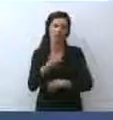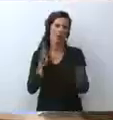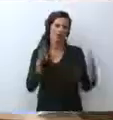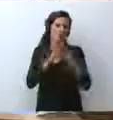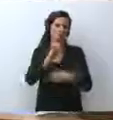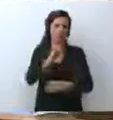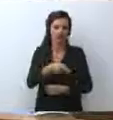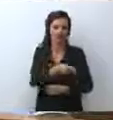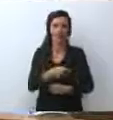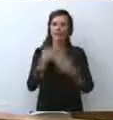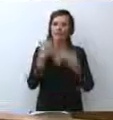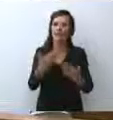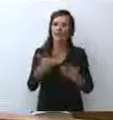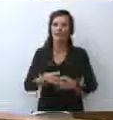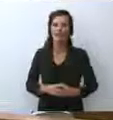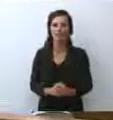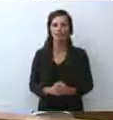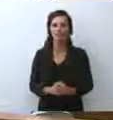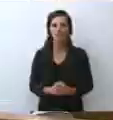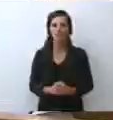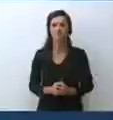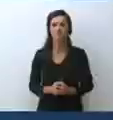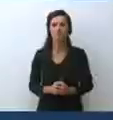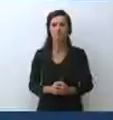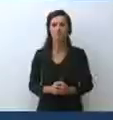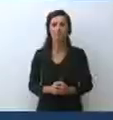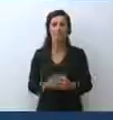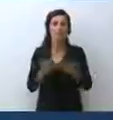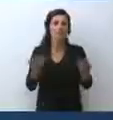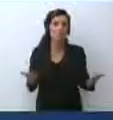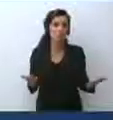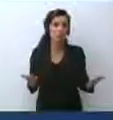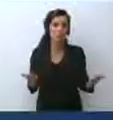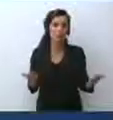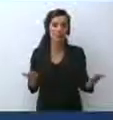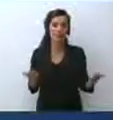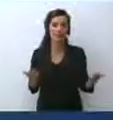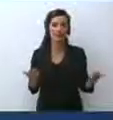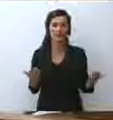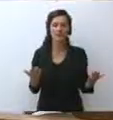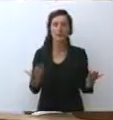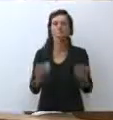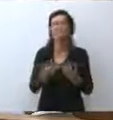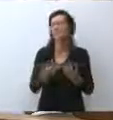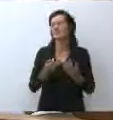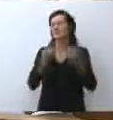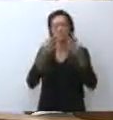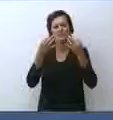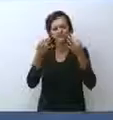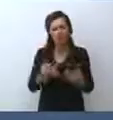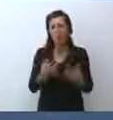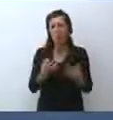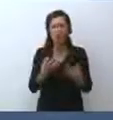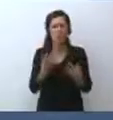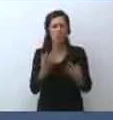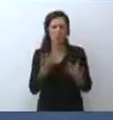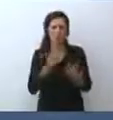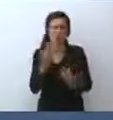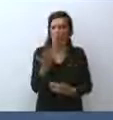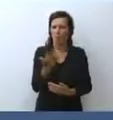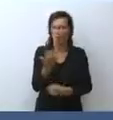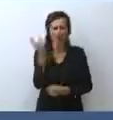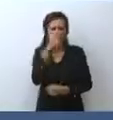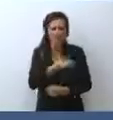Grazie. Ecco, passiamo alle domande. Sicuramente qualcosa andrà storto, però ce l'abbiamo messa